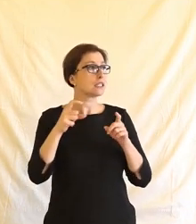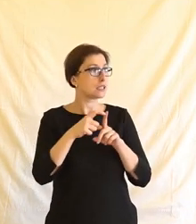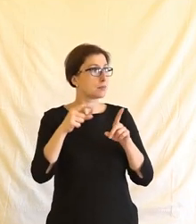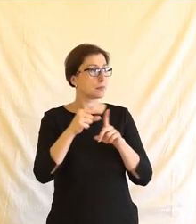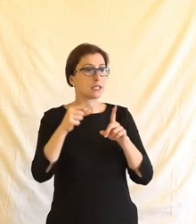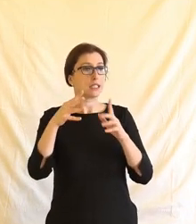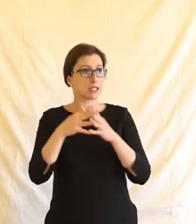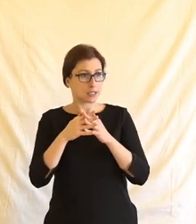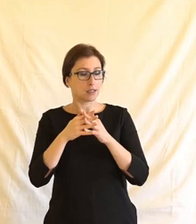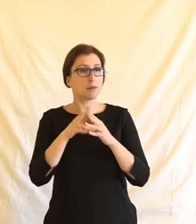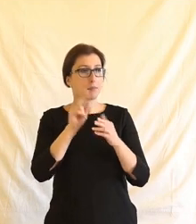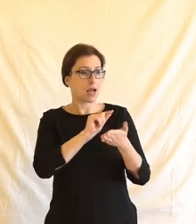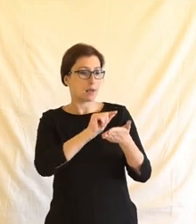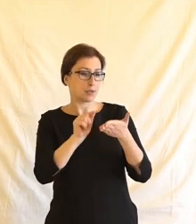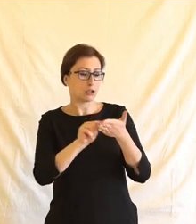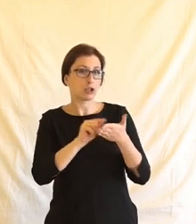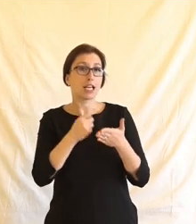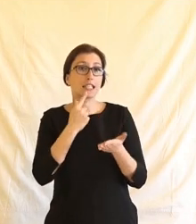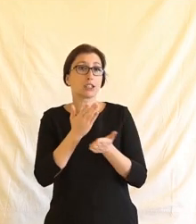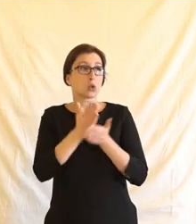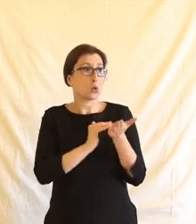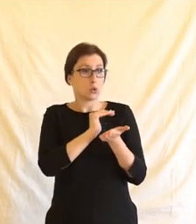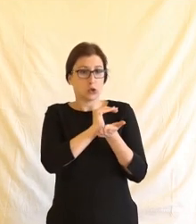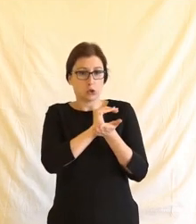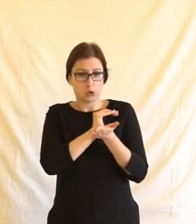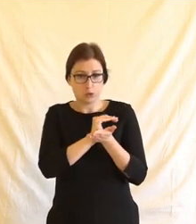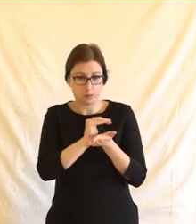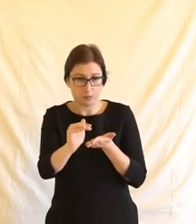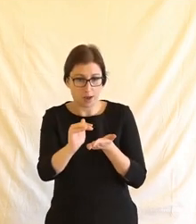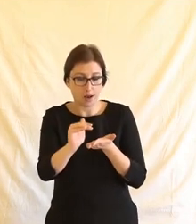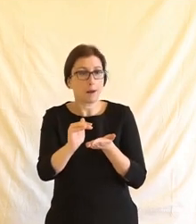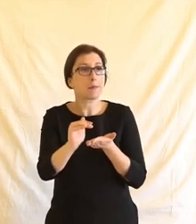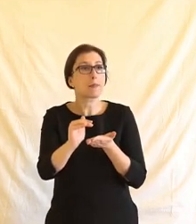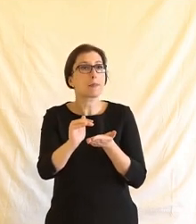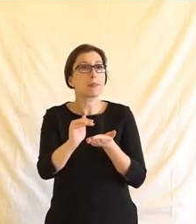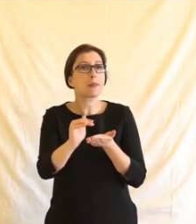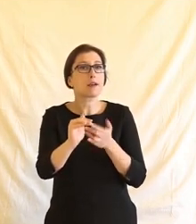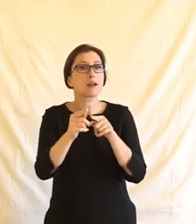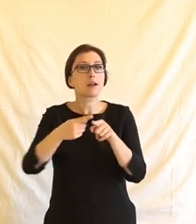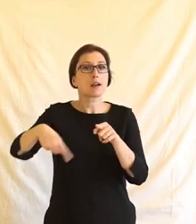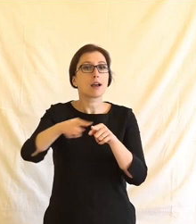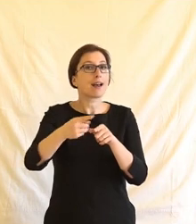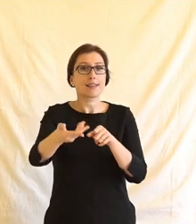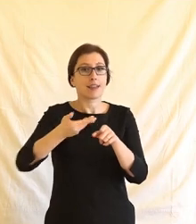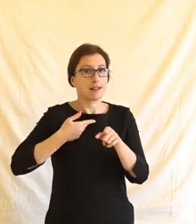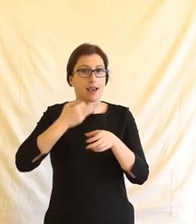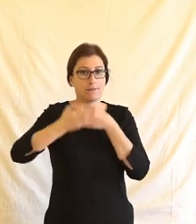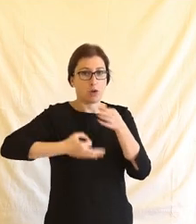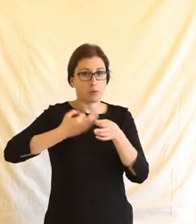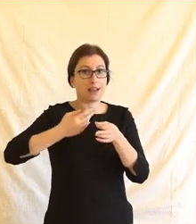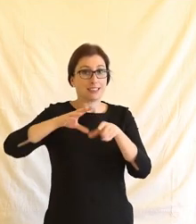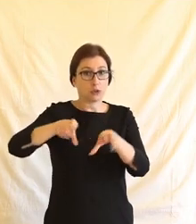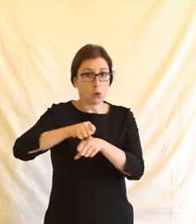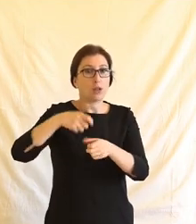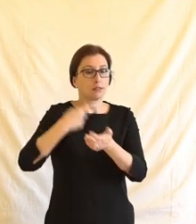poskytnutí služby tím, že by od vás zostal poskytnuté zpátky osobní údaje. Takže takové to, když mi tady nedáte souhlas, tak já vám nic